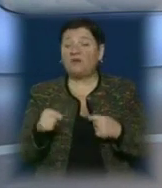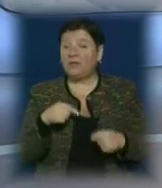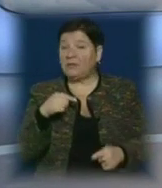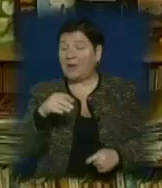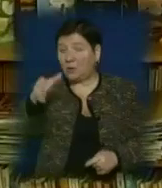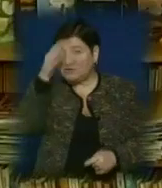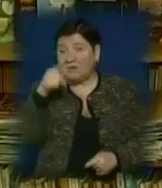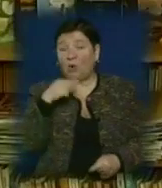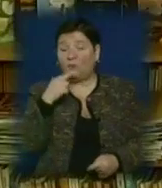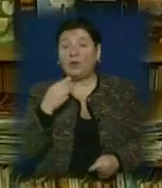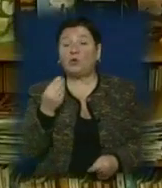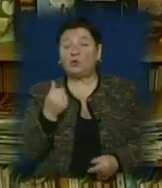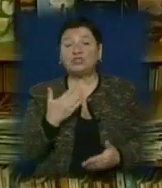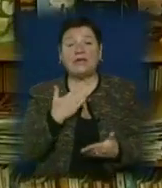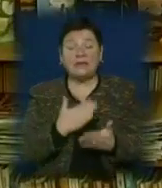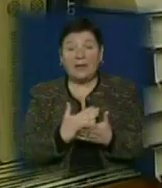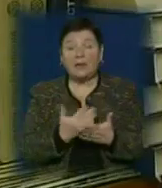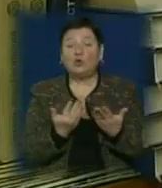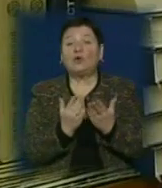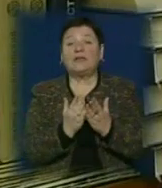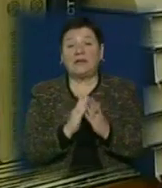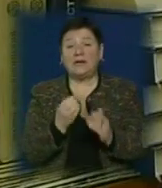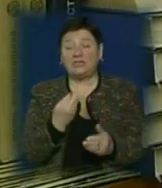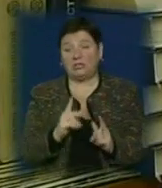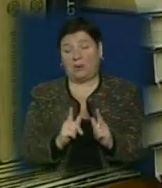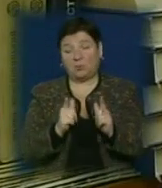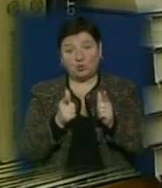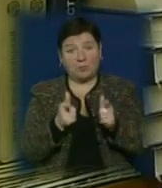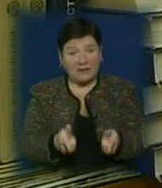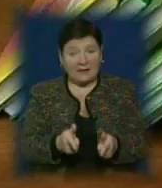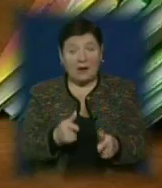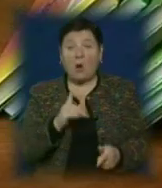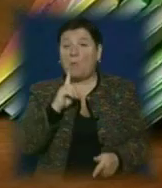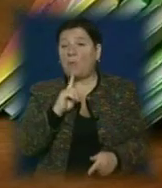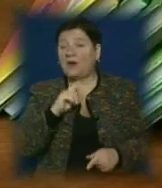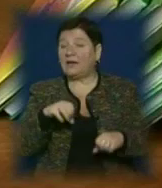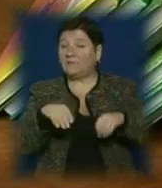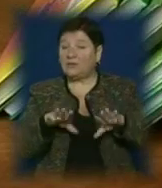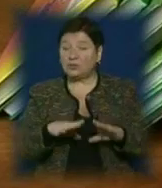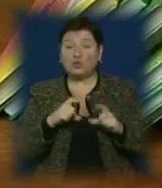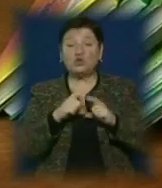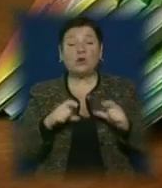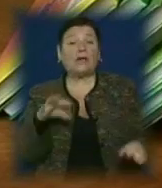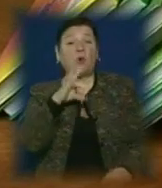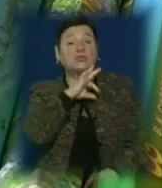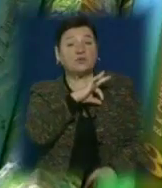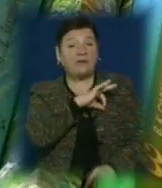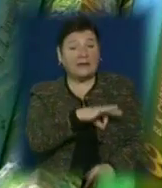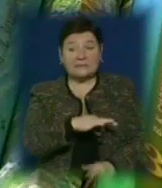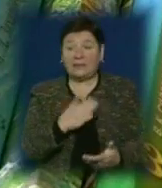кажуть, кошти є, проте підручники ще не поступили. Поки ситуація не вирішиться, школам рекомендують користуватися